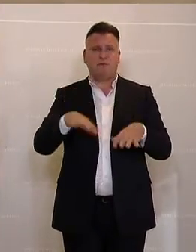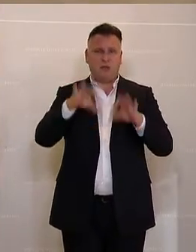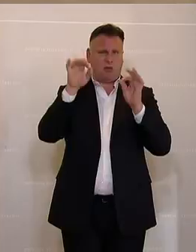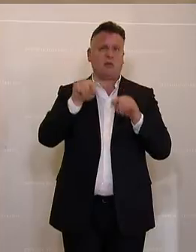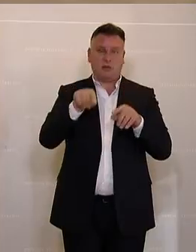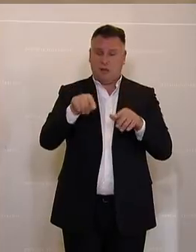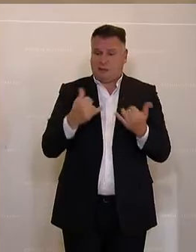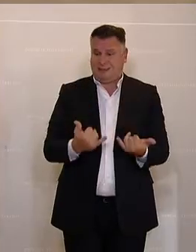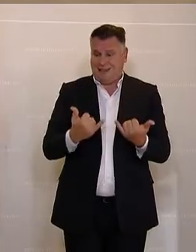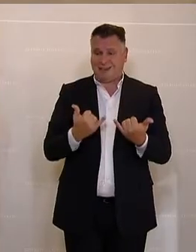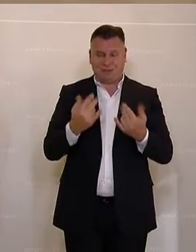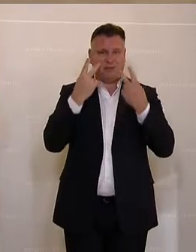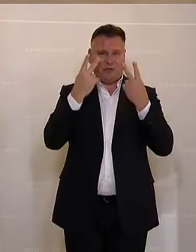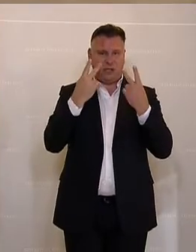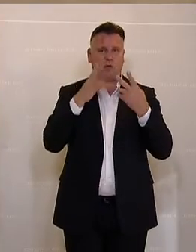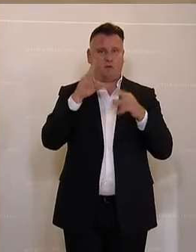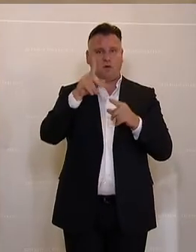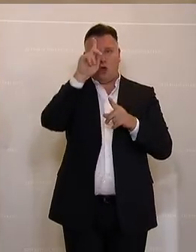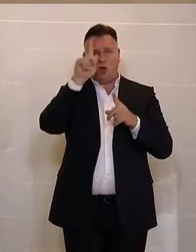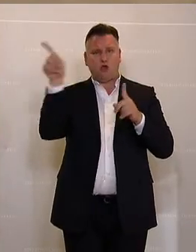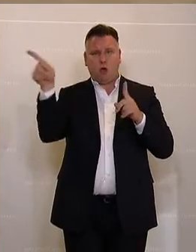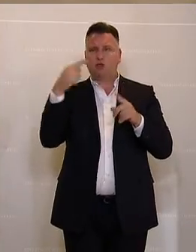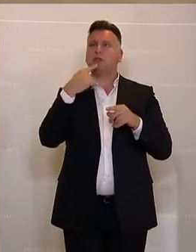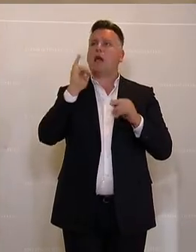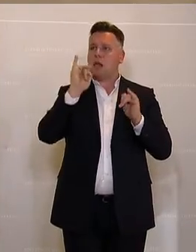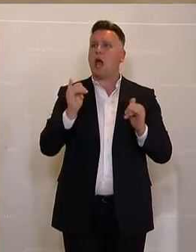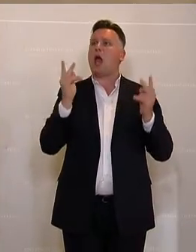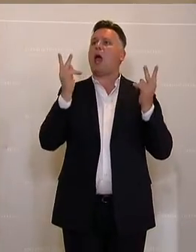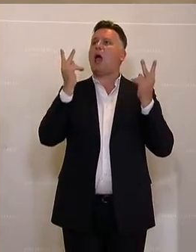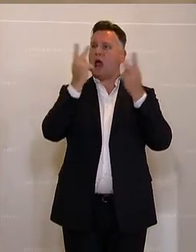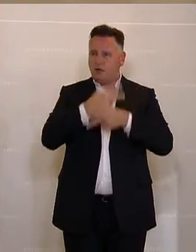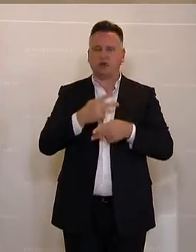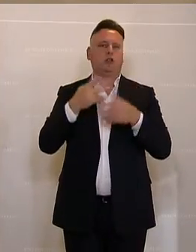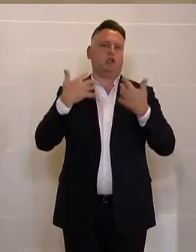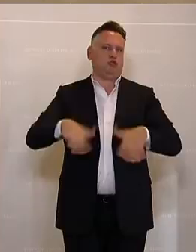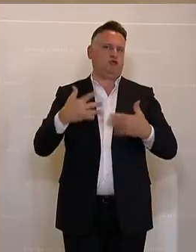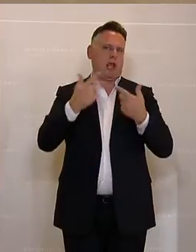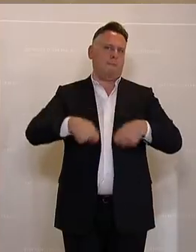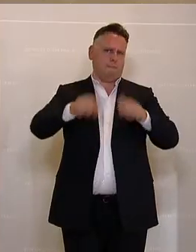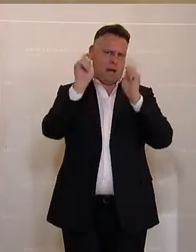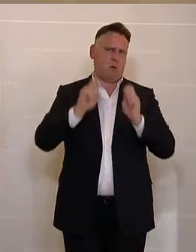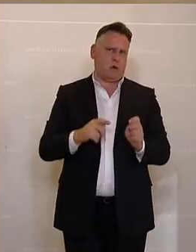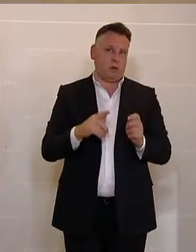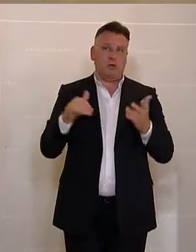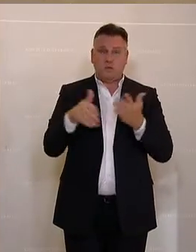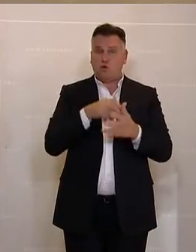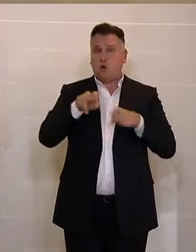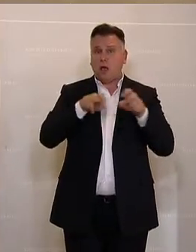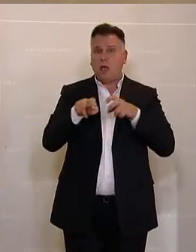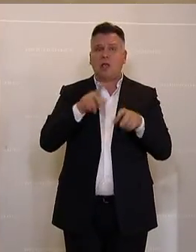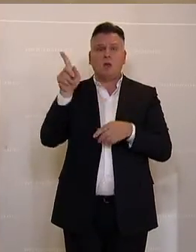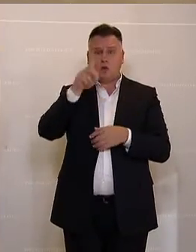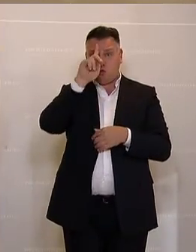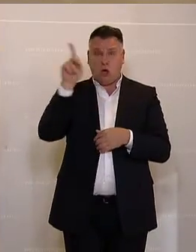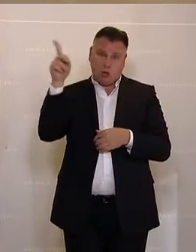steht, dass wir hier von Deutschland das OK bekommen, dass möglichst schnell gebaut wird. Und ich hoffe, die neue Regierung in Deutschland ist